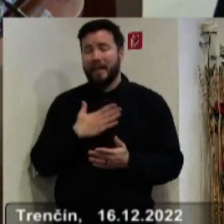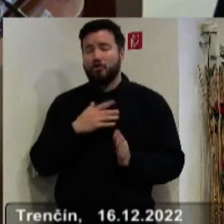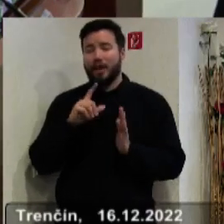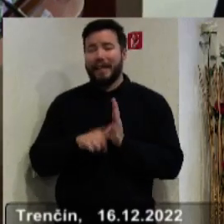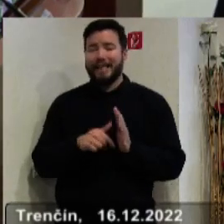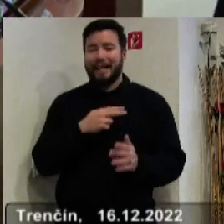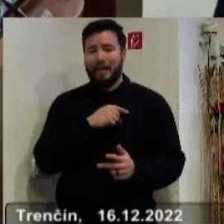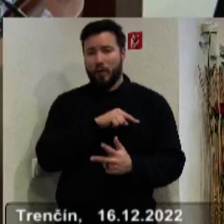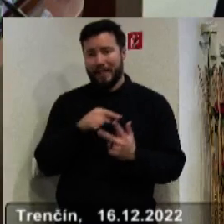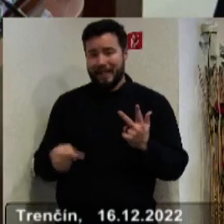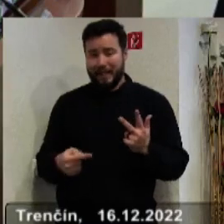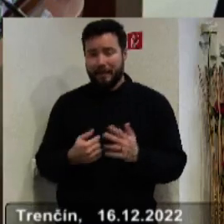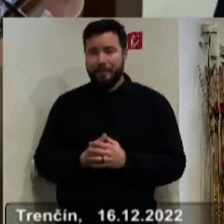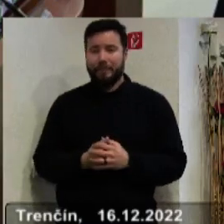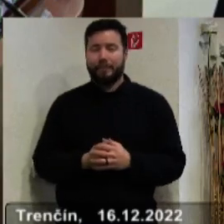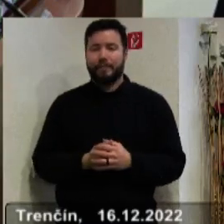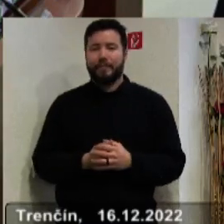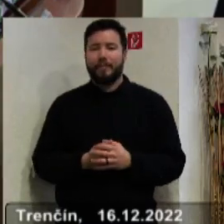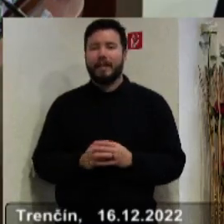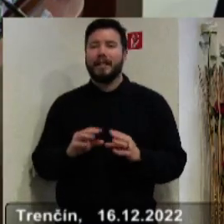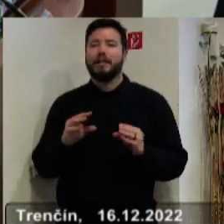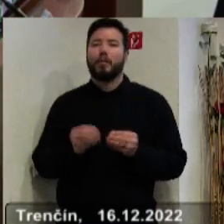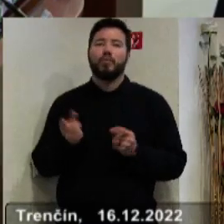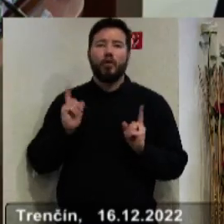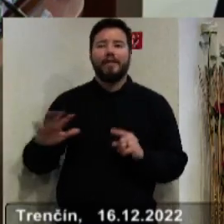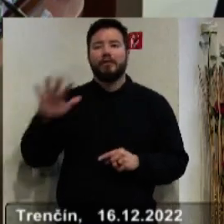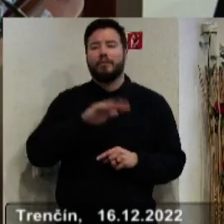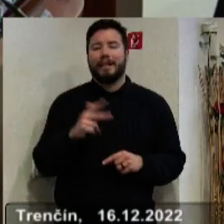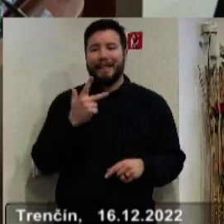krajské nemocnice, prísa vôbec nemocnice po TSK je 32.